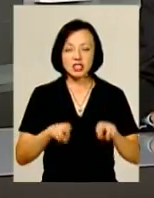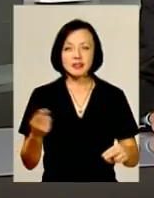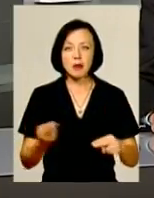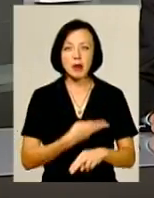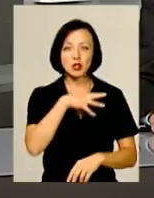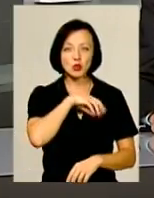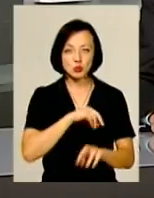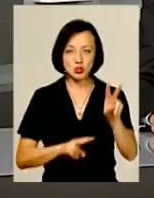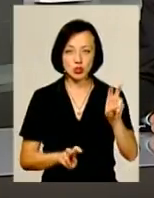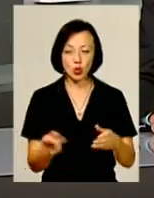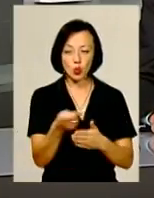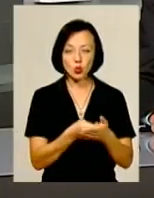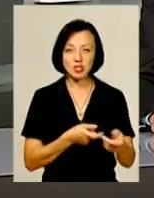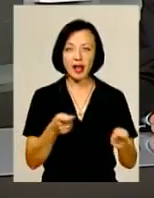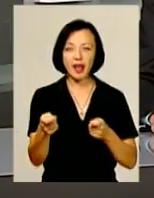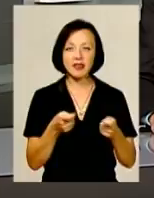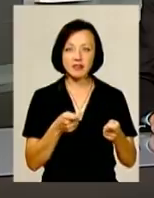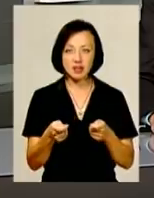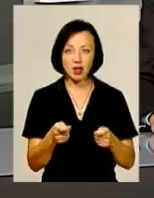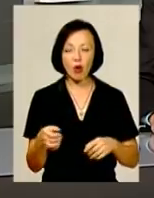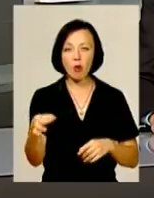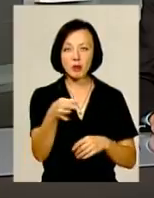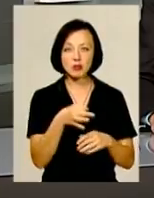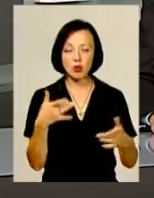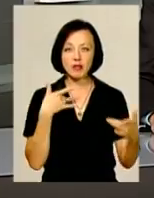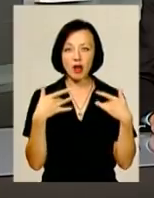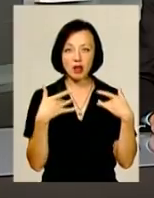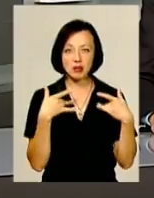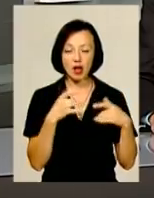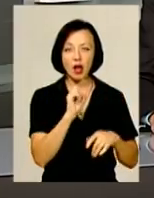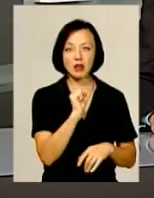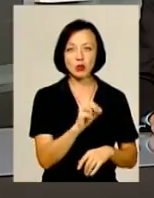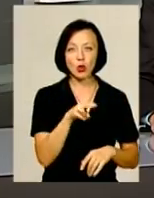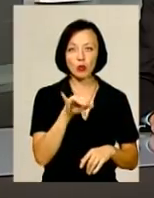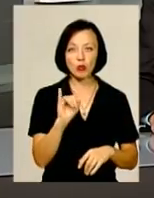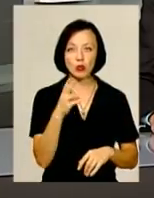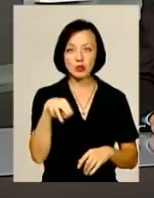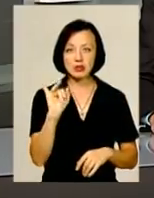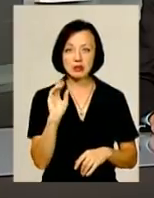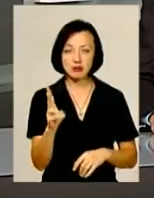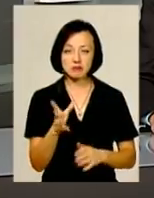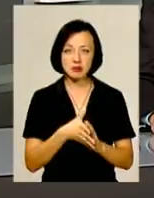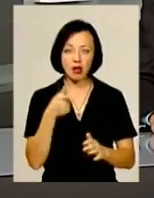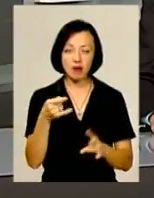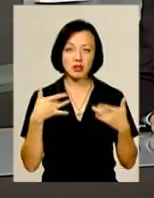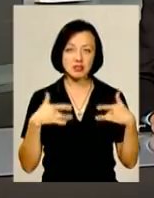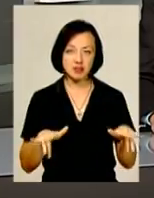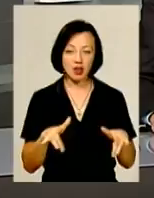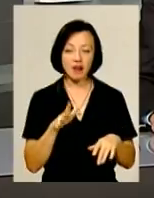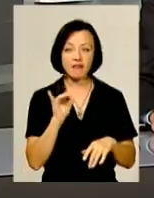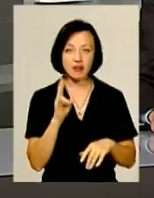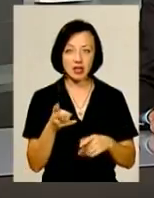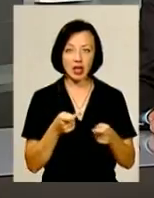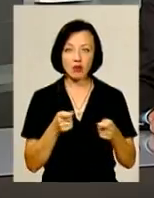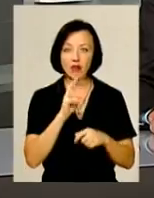керівник обласного академічного музично-драматичного театру імені Старицького Анатолій Пундик подав заяву на звільнення. Нагадаю, він керував